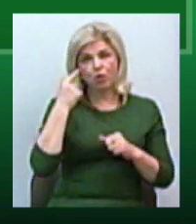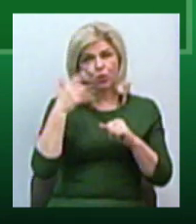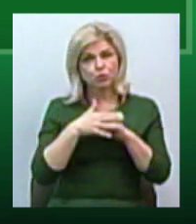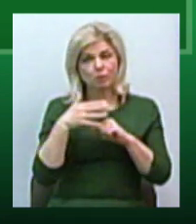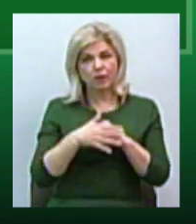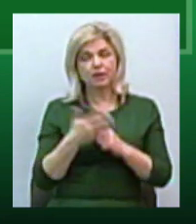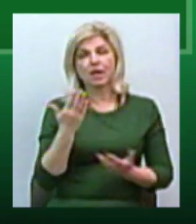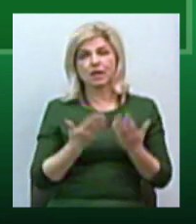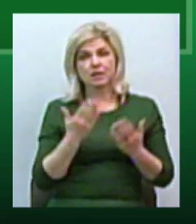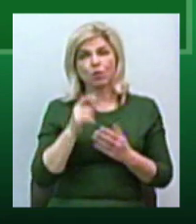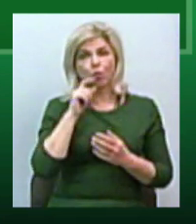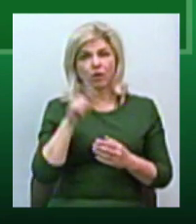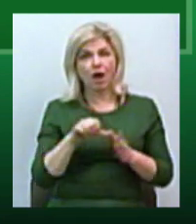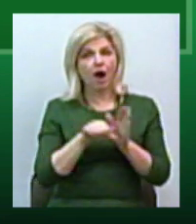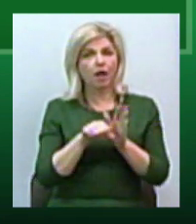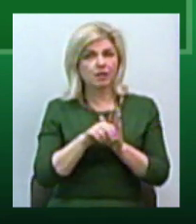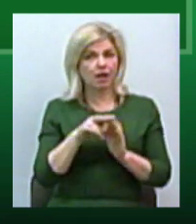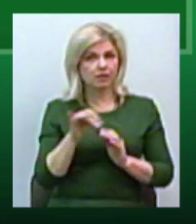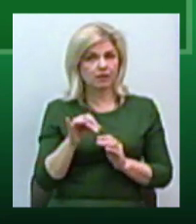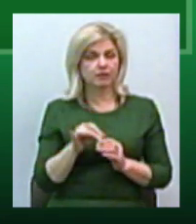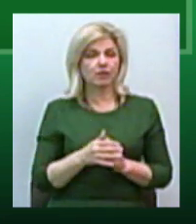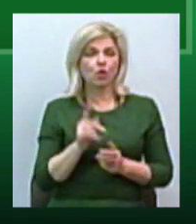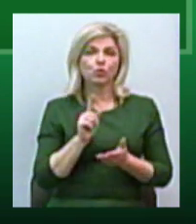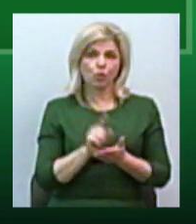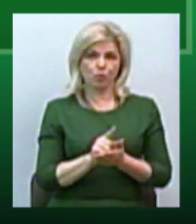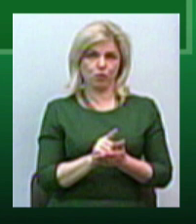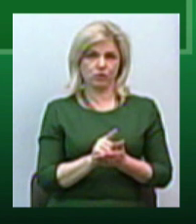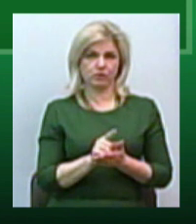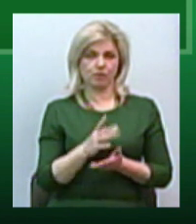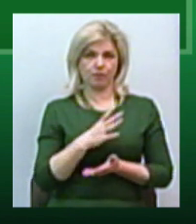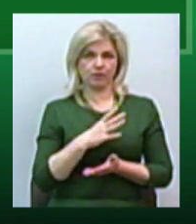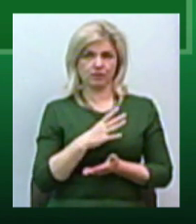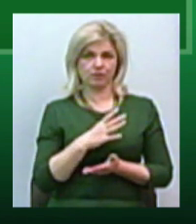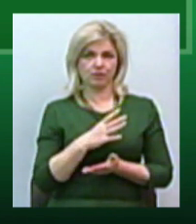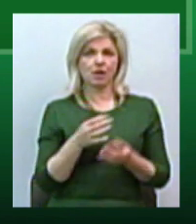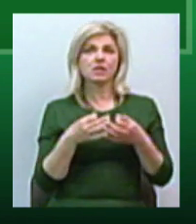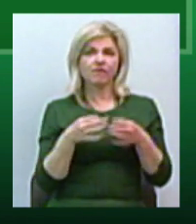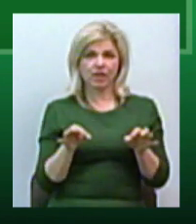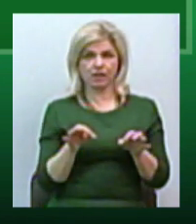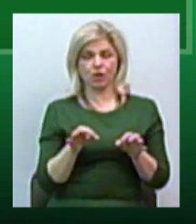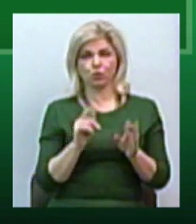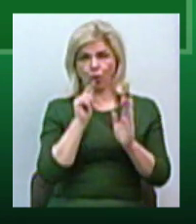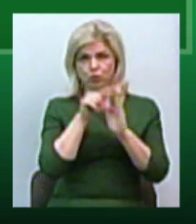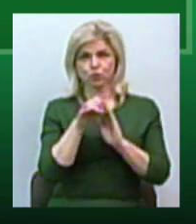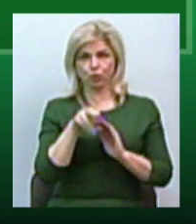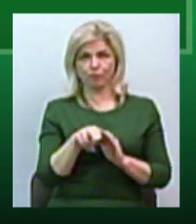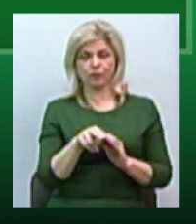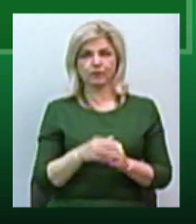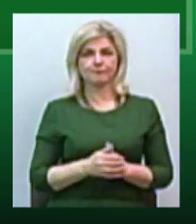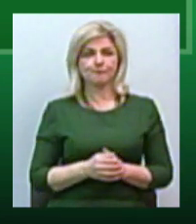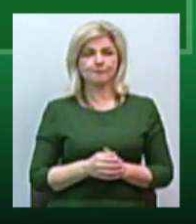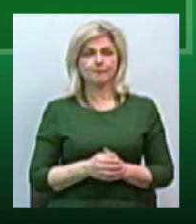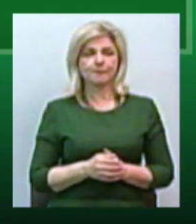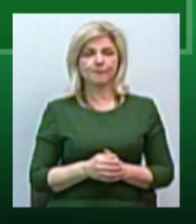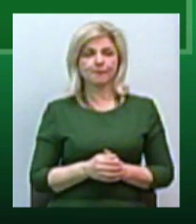що українські канали, хоча б основні, повинні бути з вільним доступом. Тому що, ну, ми ж